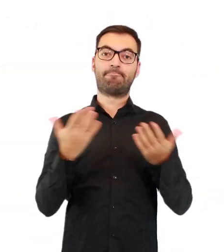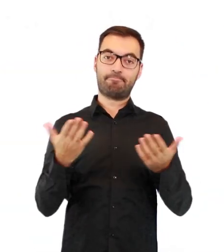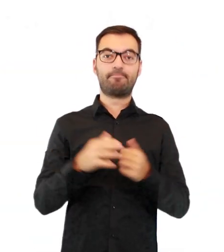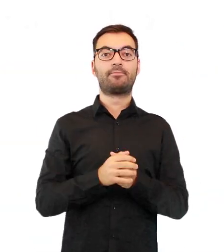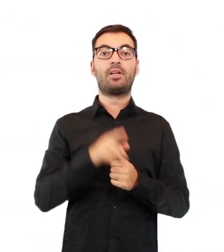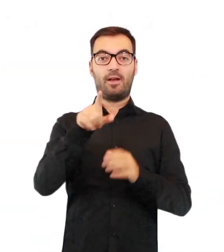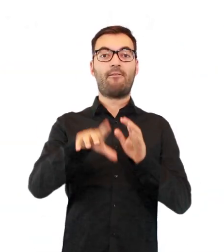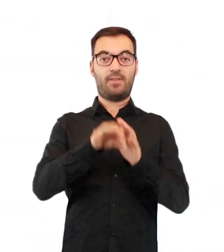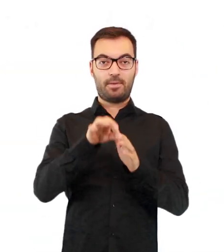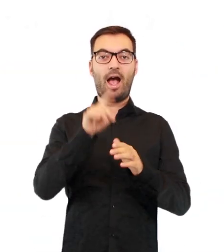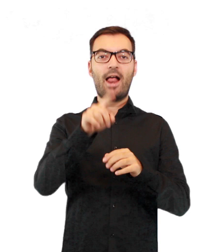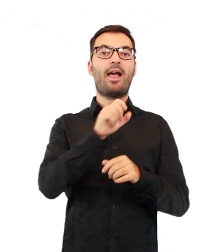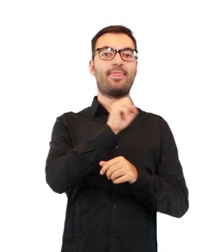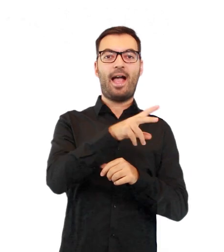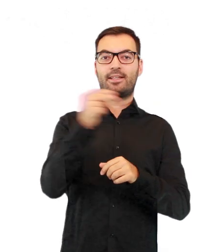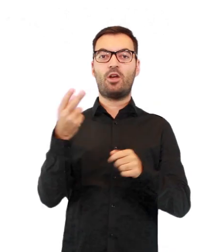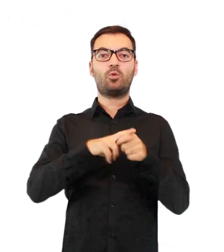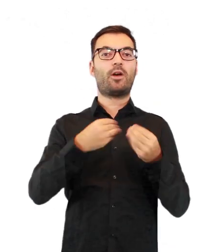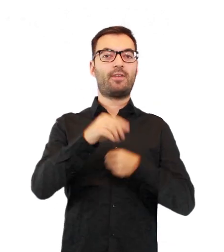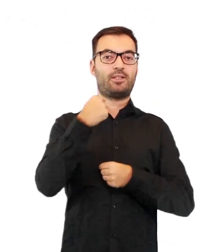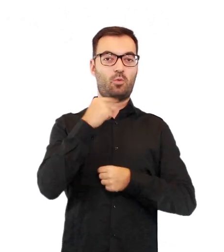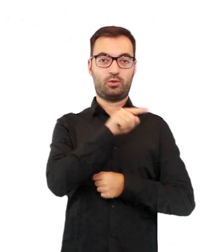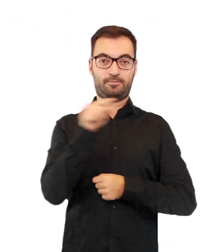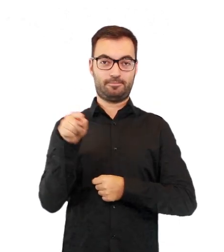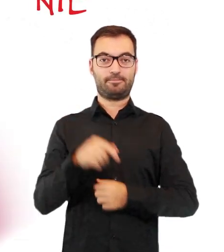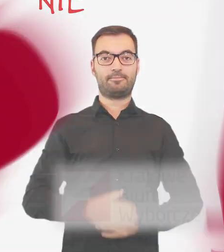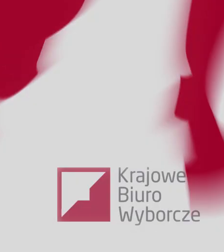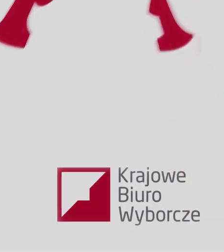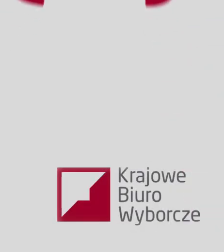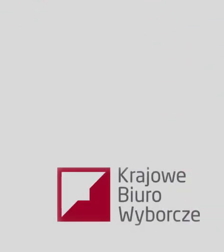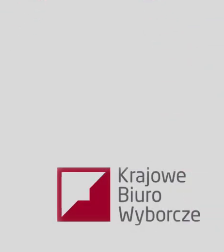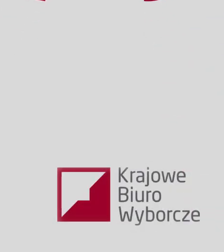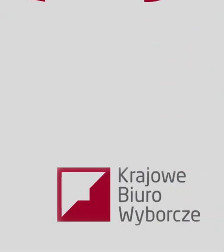to zostanie on wybrany, o ile otrzyma więcej głosów na tak niż na nie.